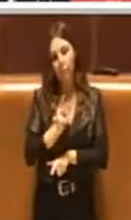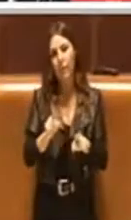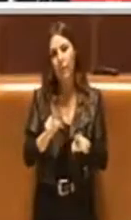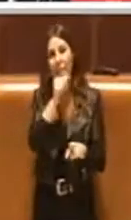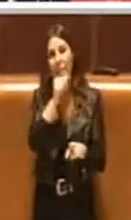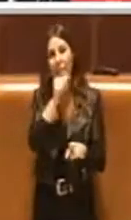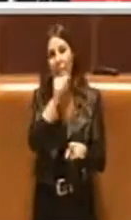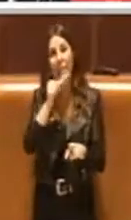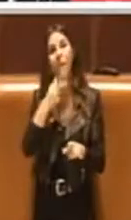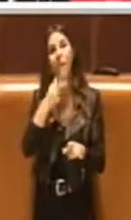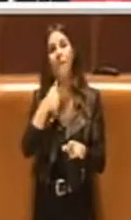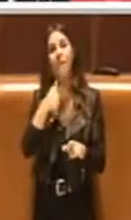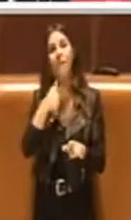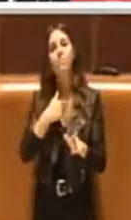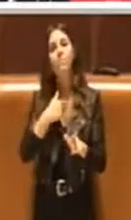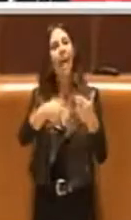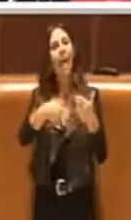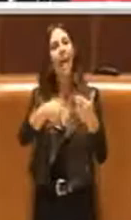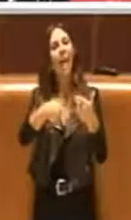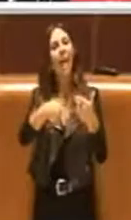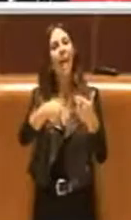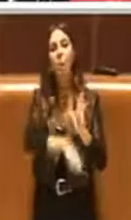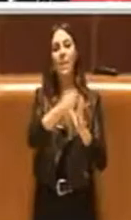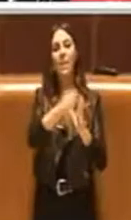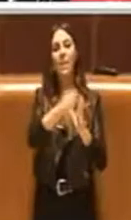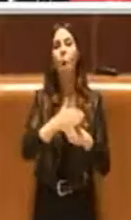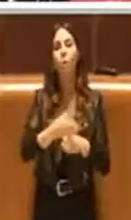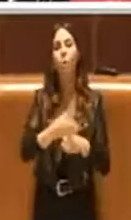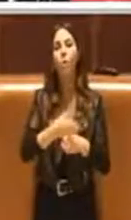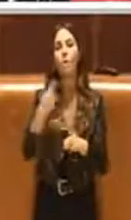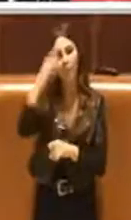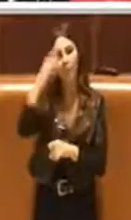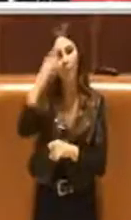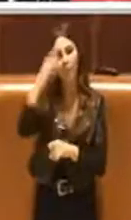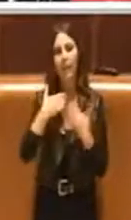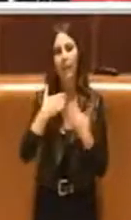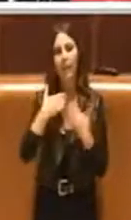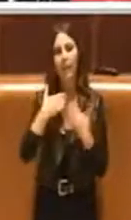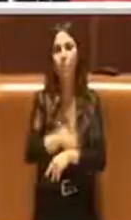per avere una programmazione più condivisa e attenta grazie Presidente finisco qui